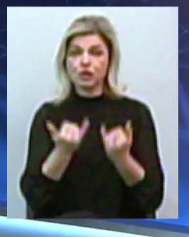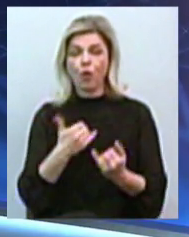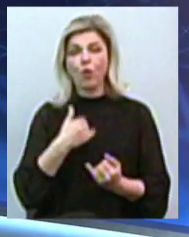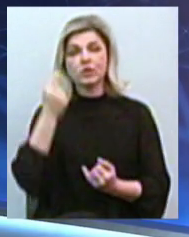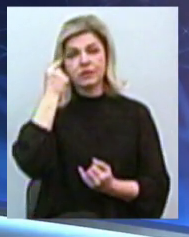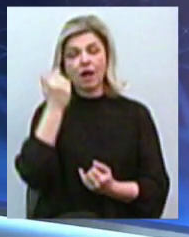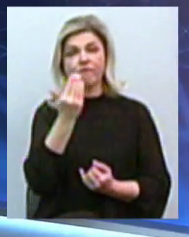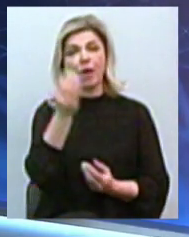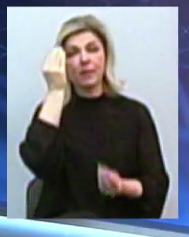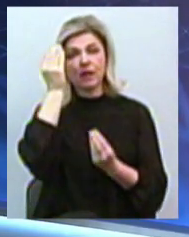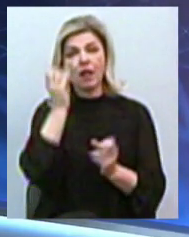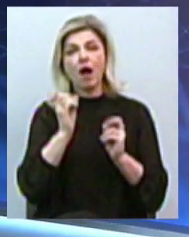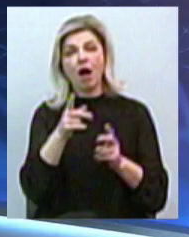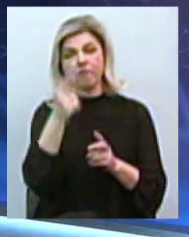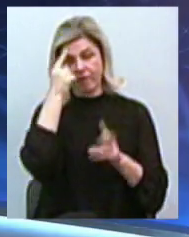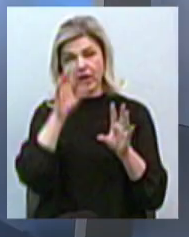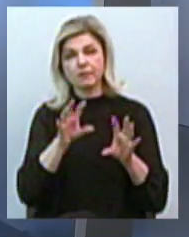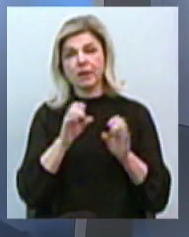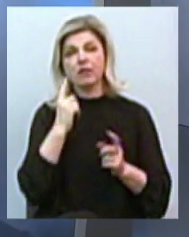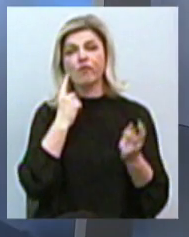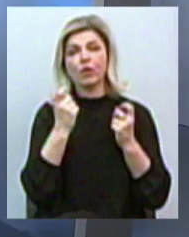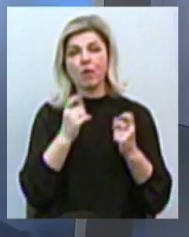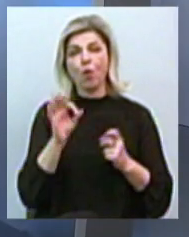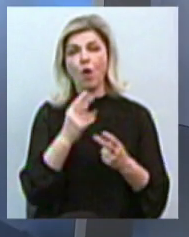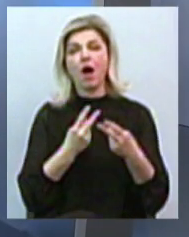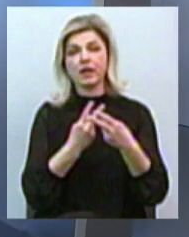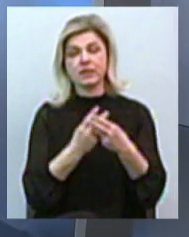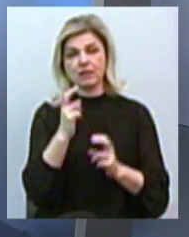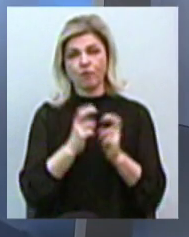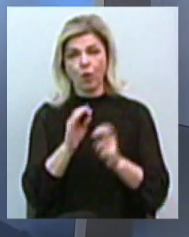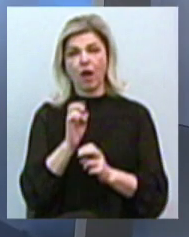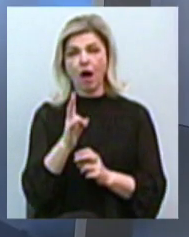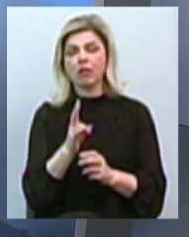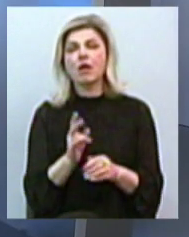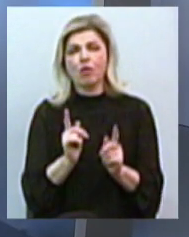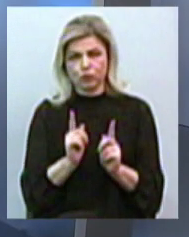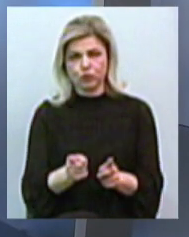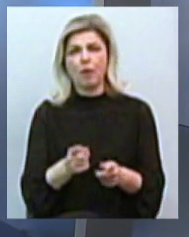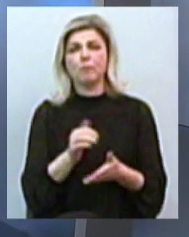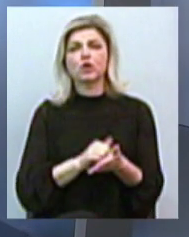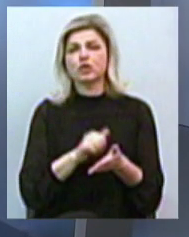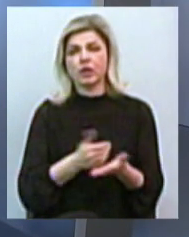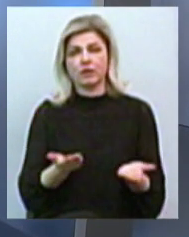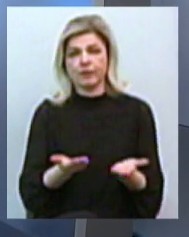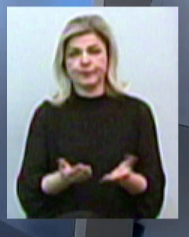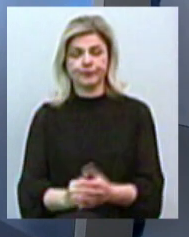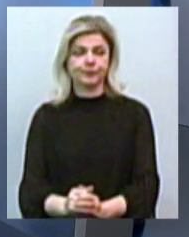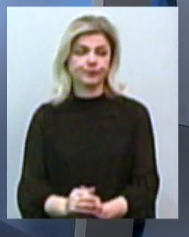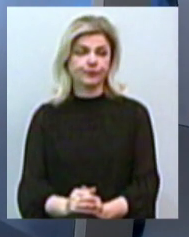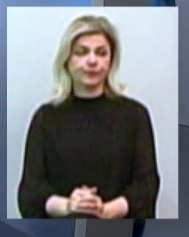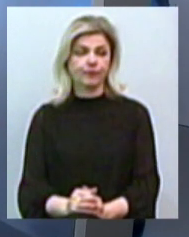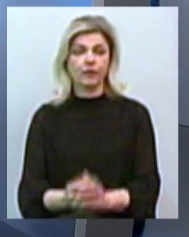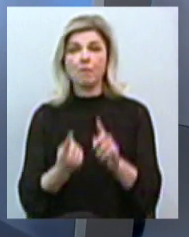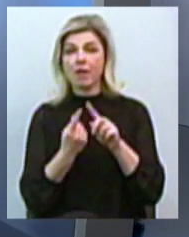арешт майна заводу «Океан»? В чому можуть бути дійсні причини цього? По-перше, ви,